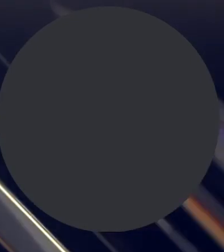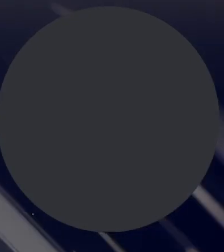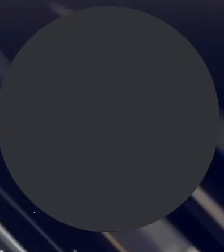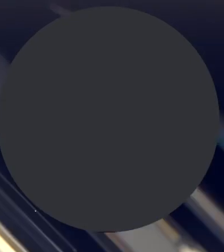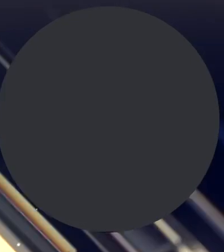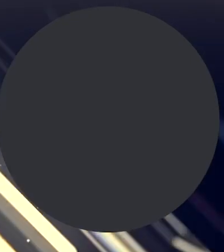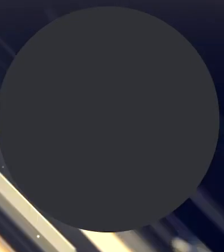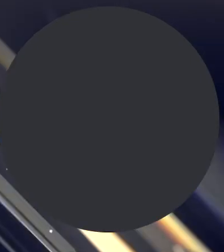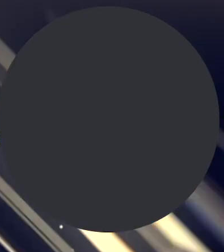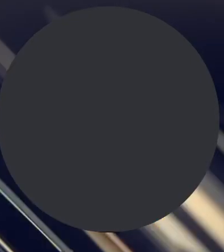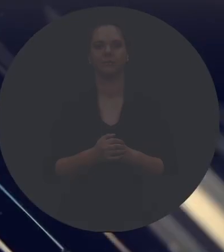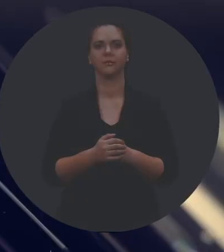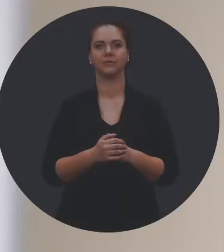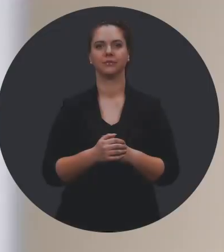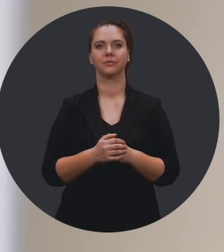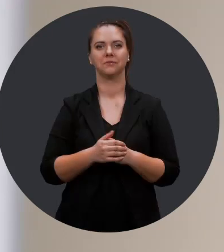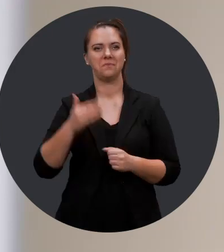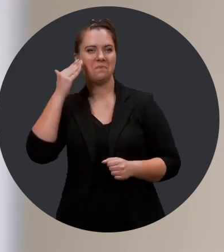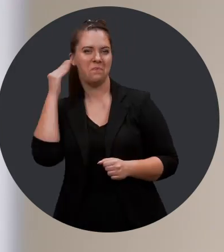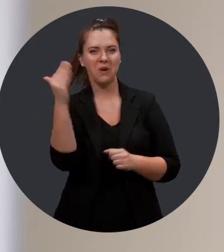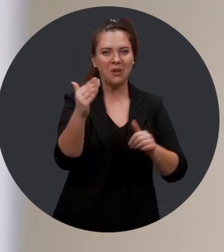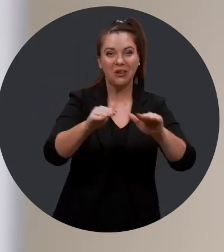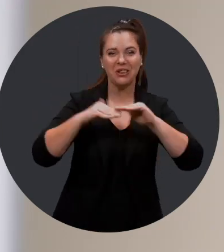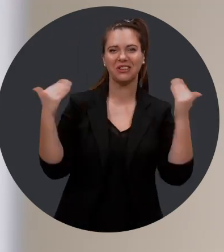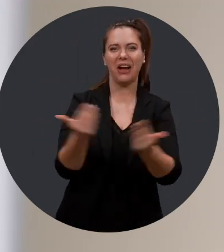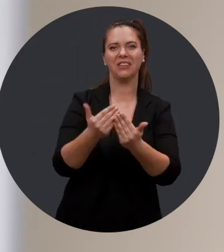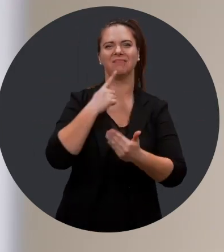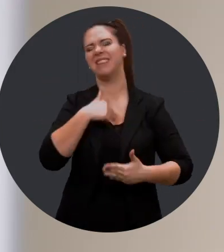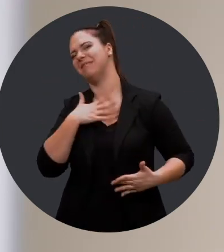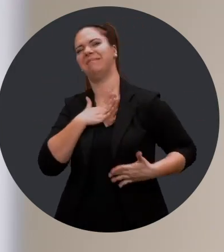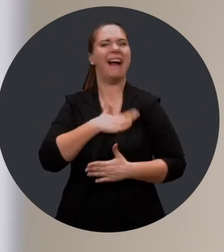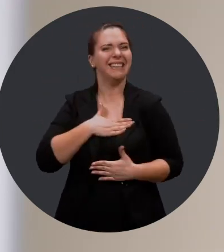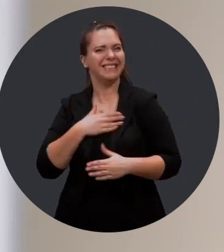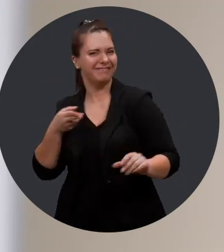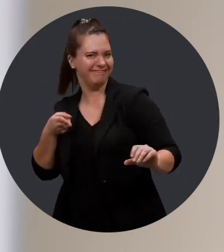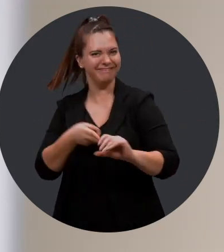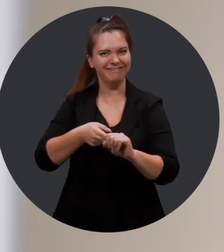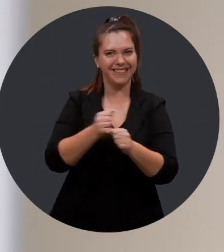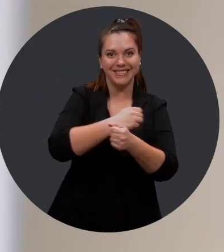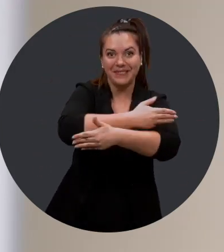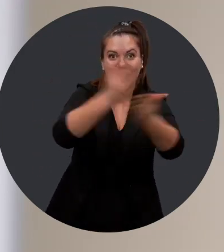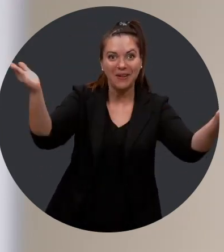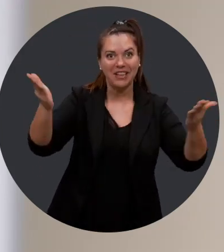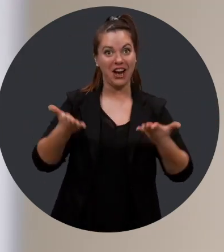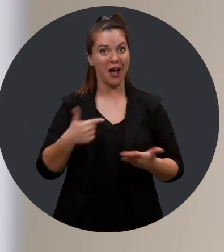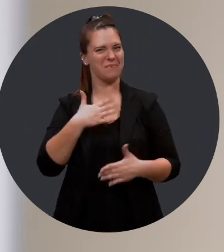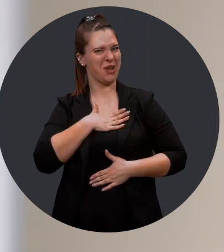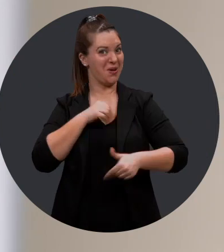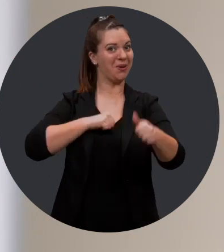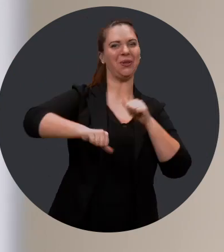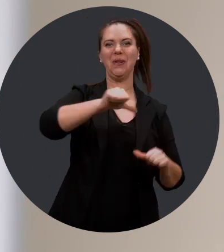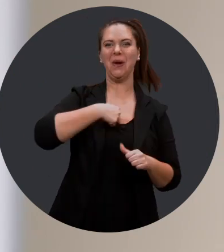Physio Verdun Bonjour à tous. C'est un plaisir d'être parmi vous. J'aimerais donc à mon tour